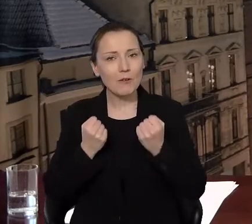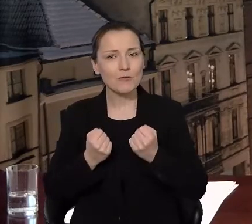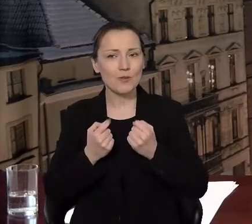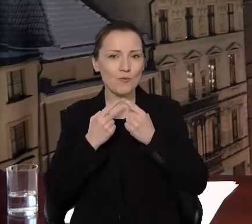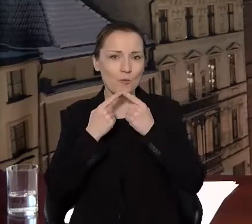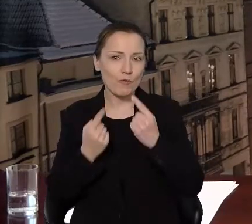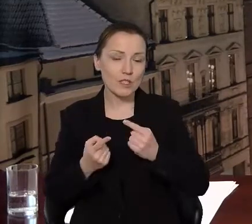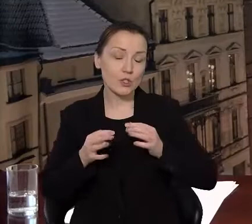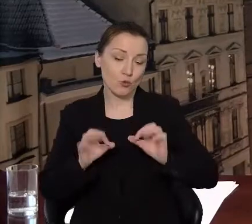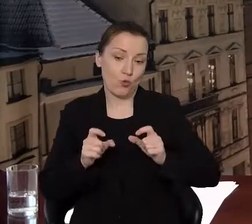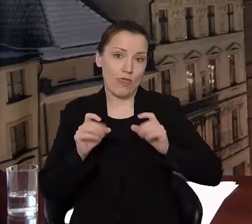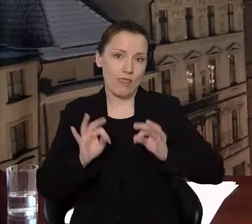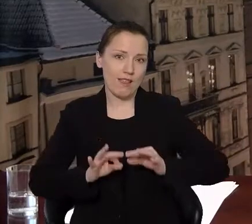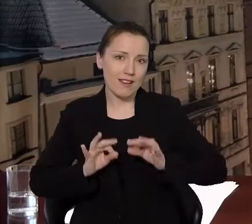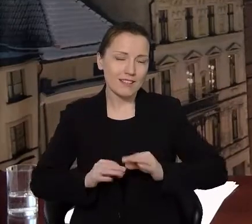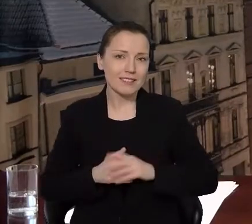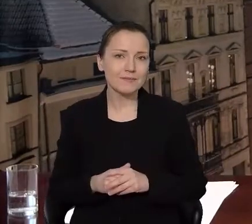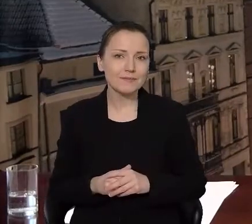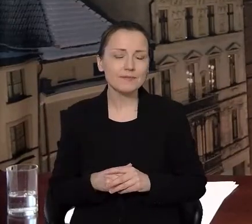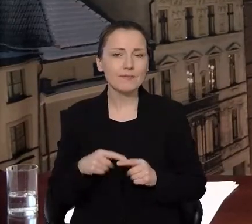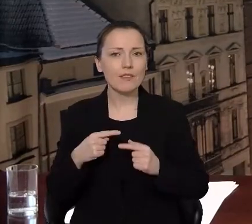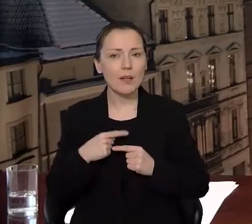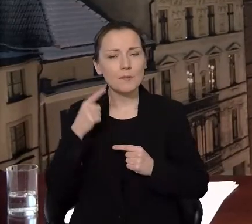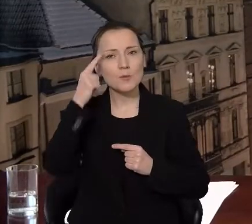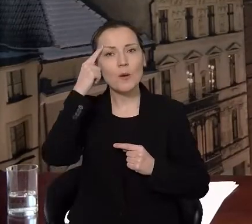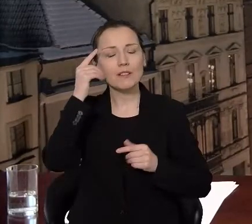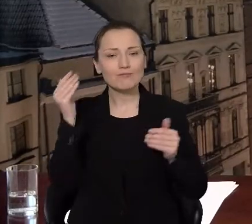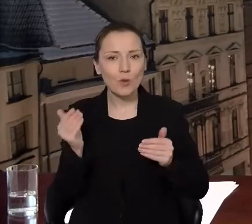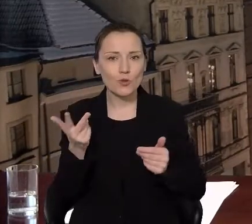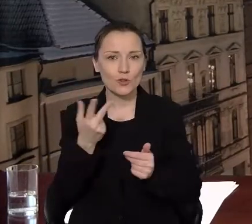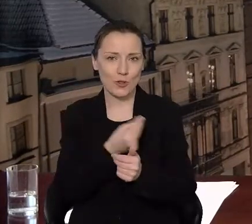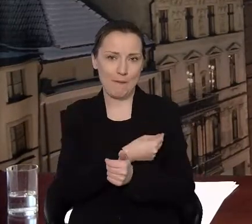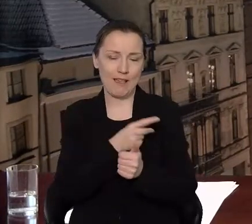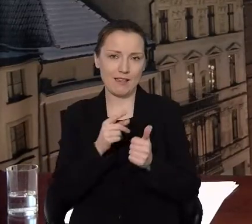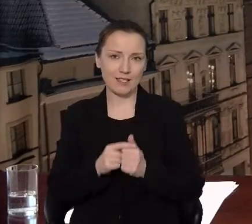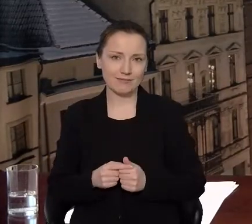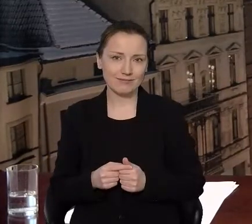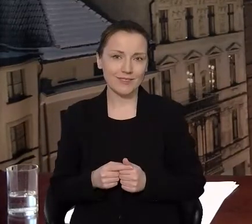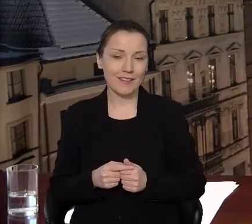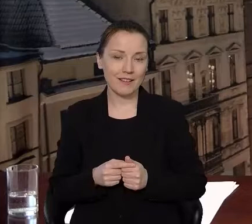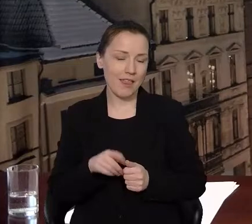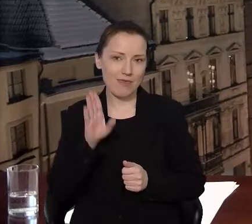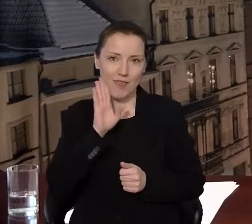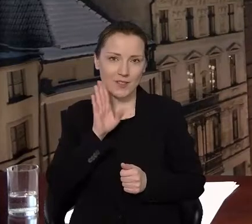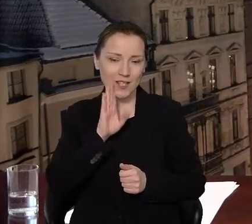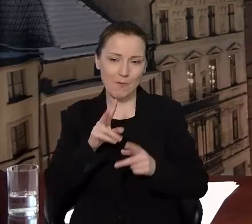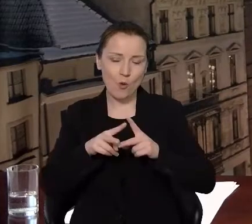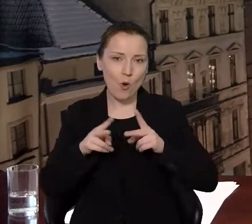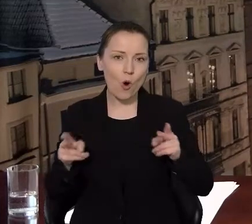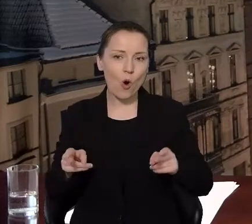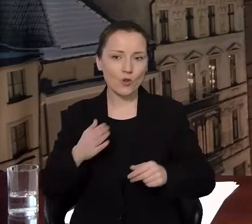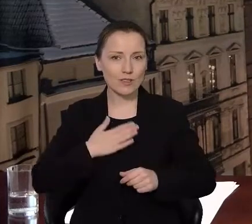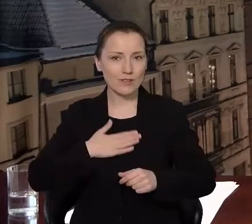aktualiach, przypominając o możliwości szczepień, także w okresie najbliższego